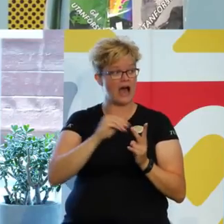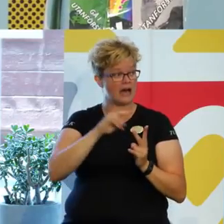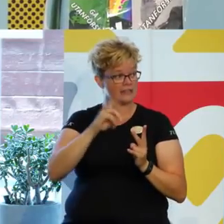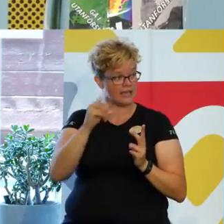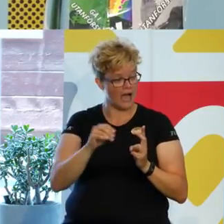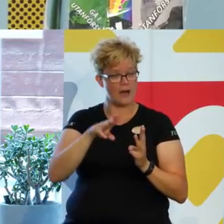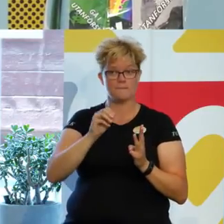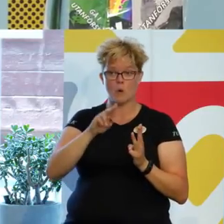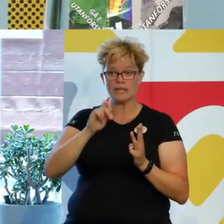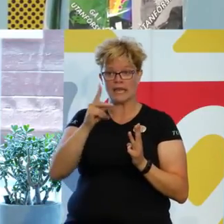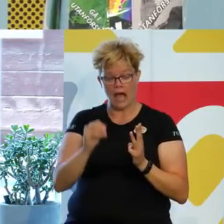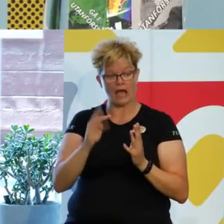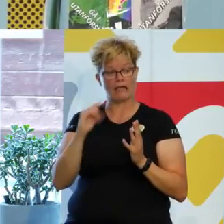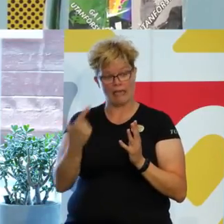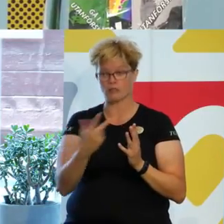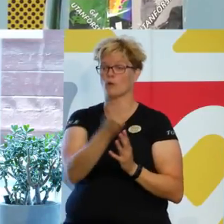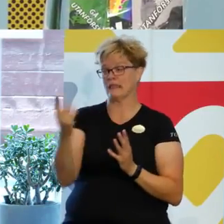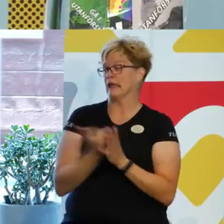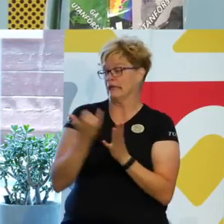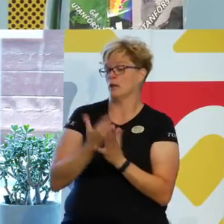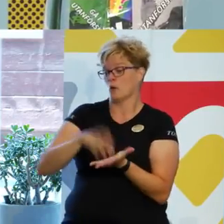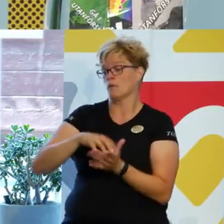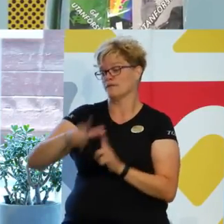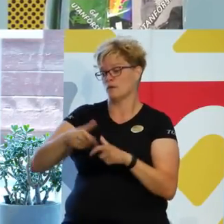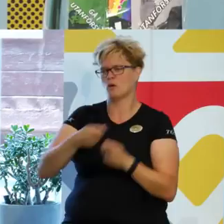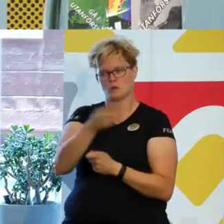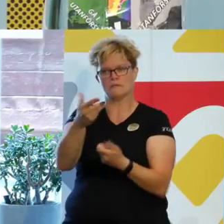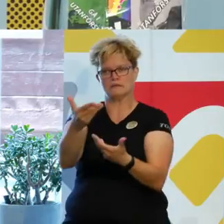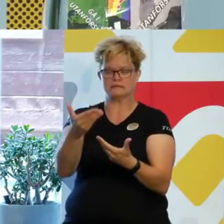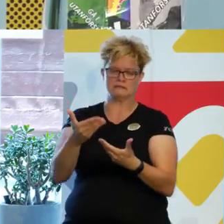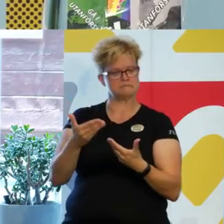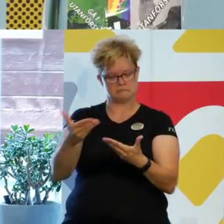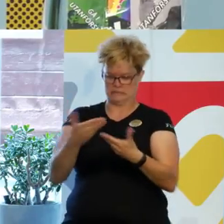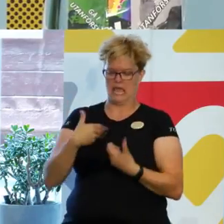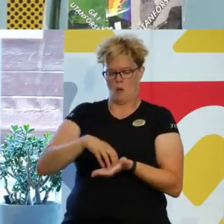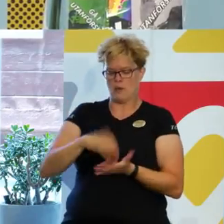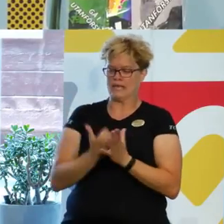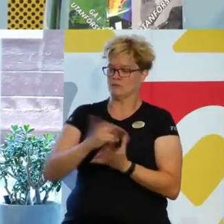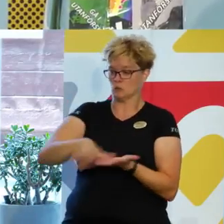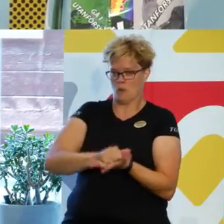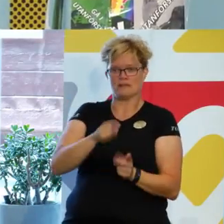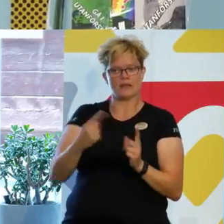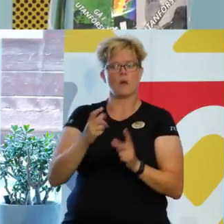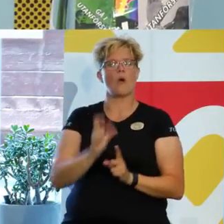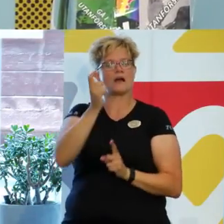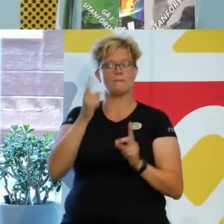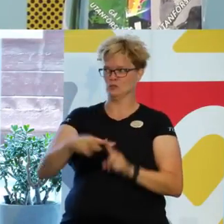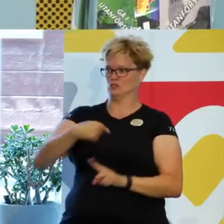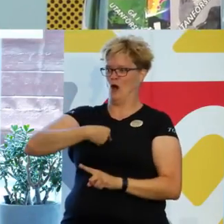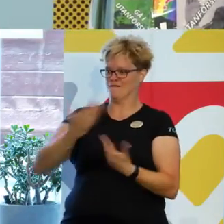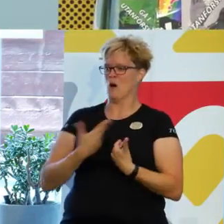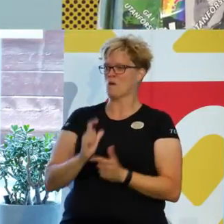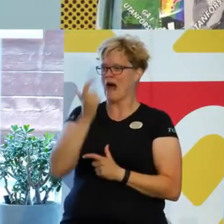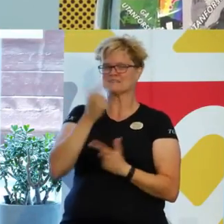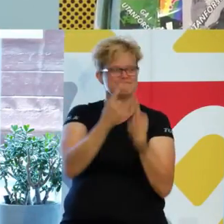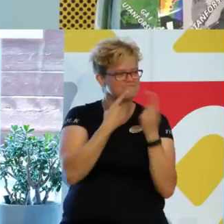Monica och Kent och alla andra på kommunförbundet. Som ger de skånska kommunerna den chansen. Och mig en möjlighet att få